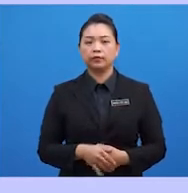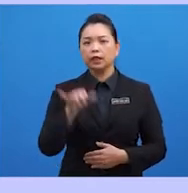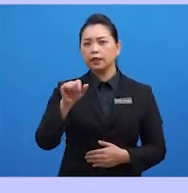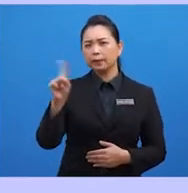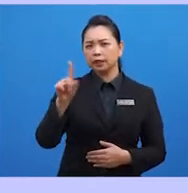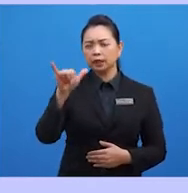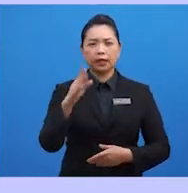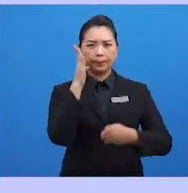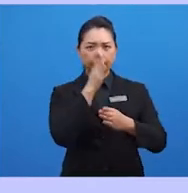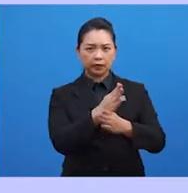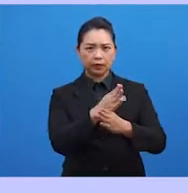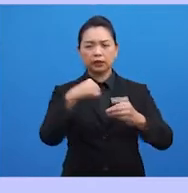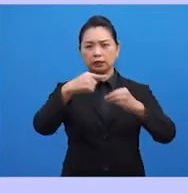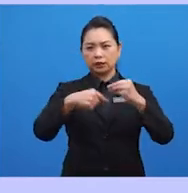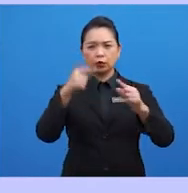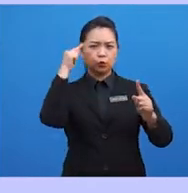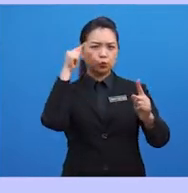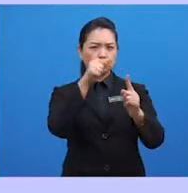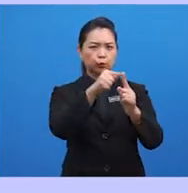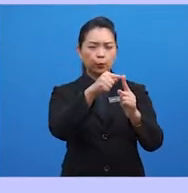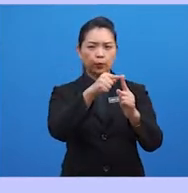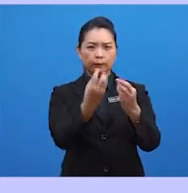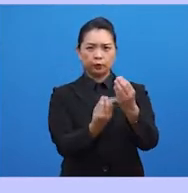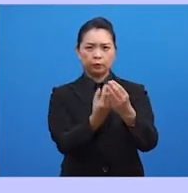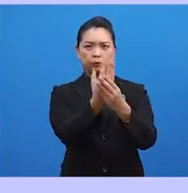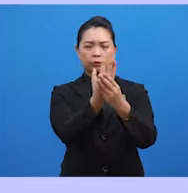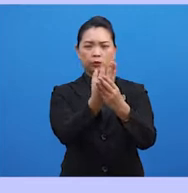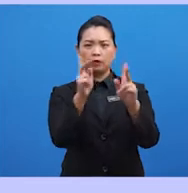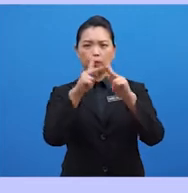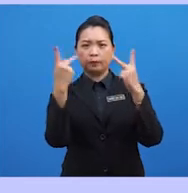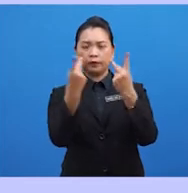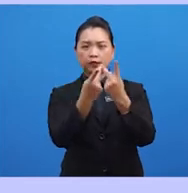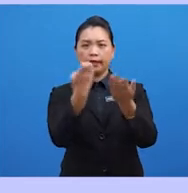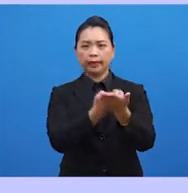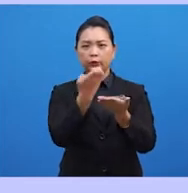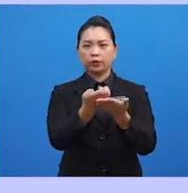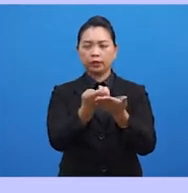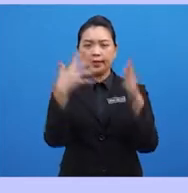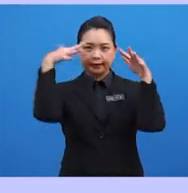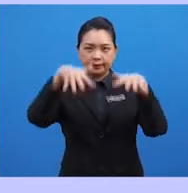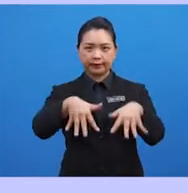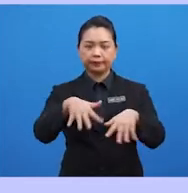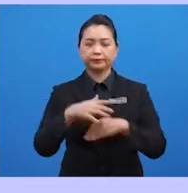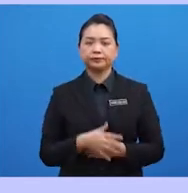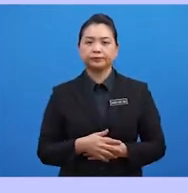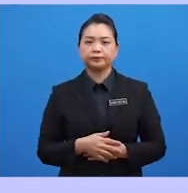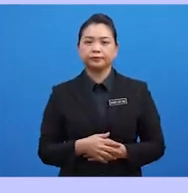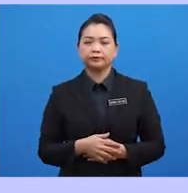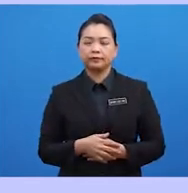manakah yang benar tentang tujuan penubuhan komuniti ekonomi ASEAN.